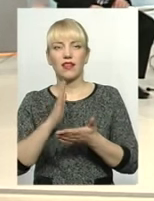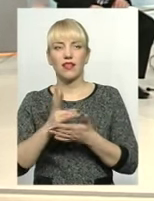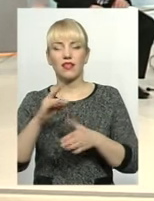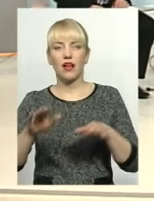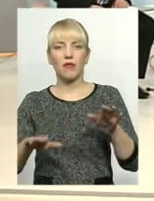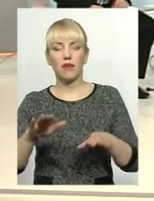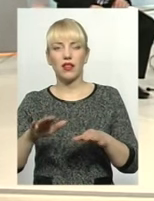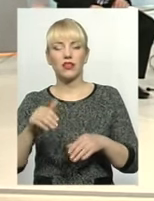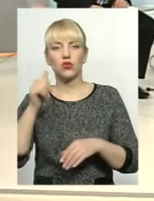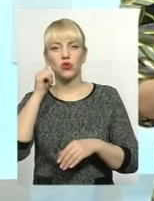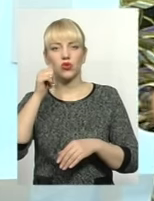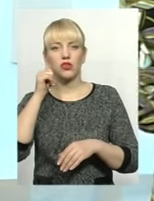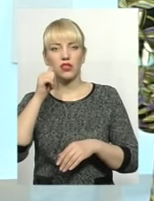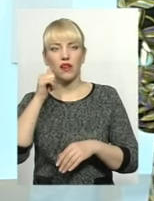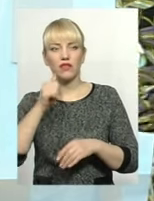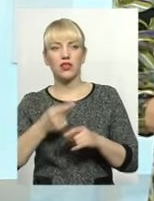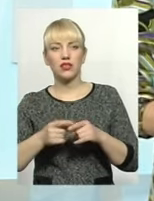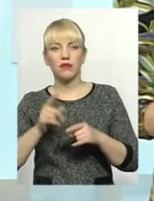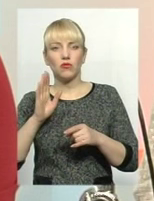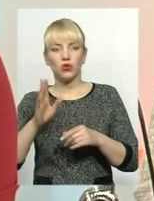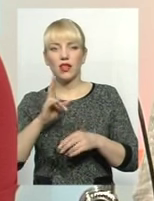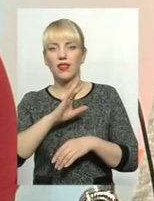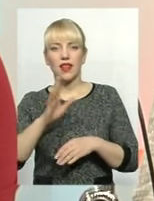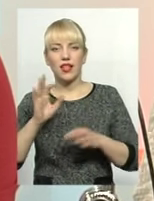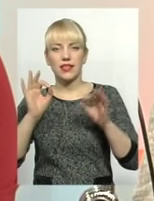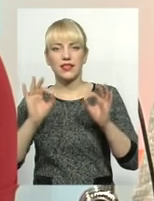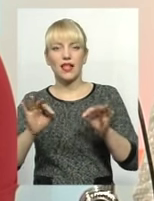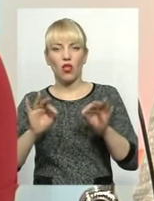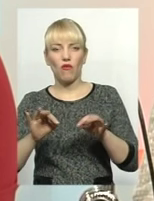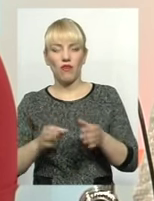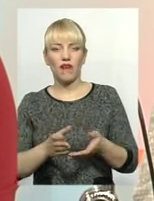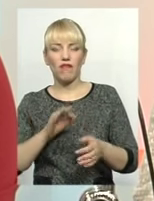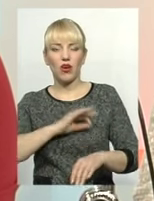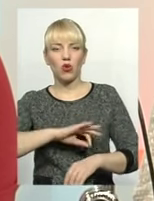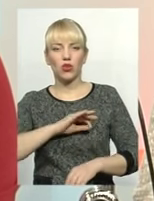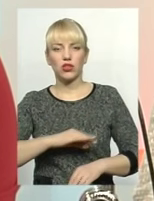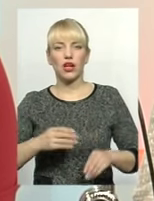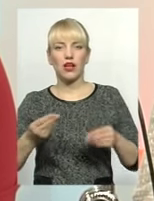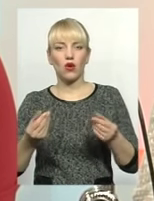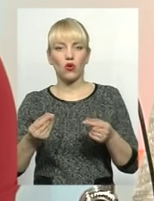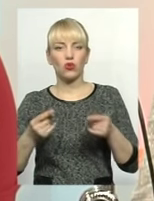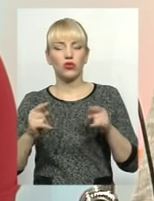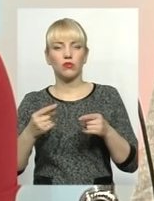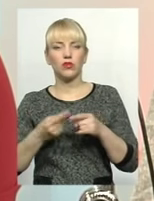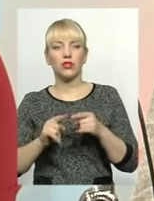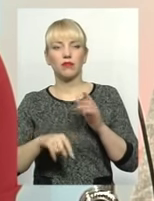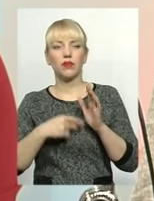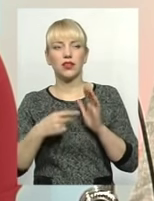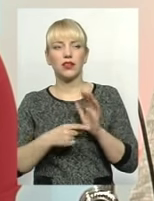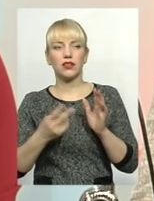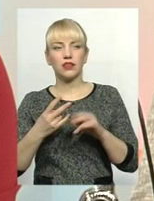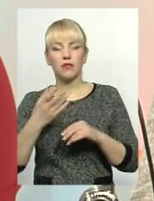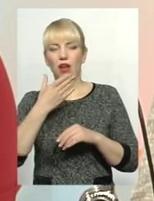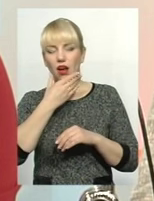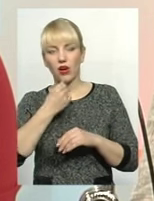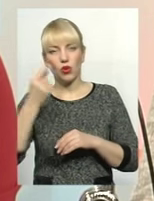все ж таки фінансувалося. це далі буде нецільове використання кошту? Можливо, так. Тому, в принципі, це питання треба просто дуже гарно